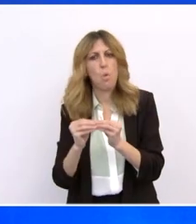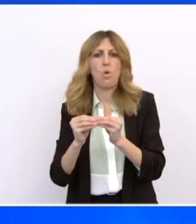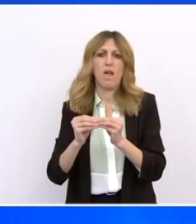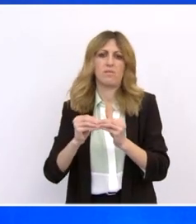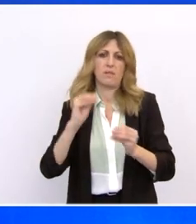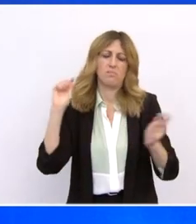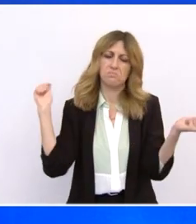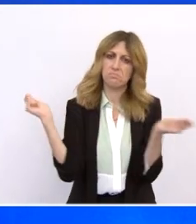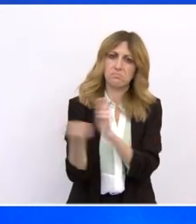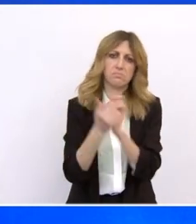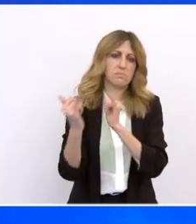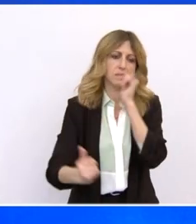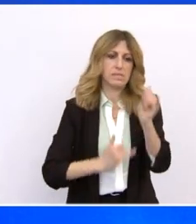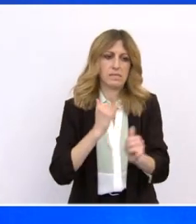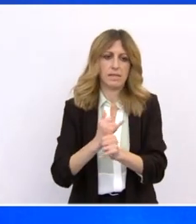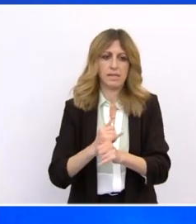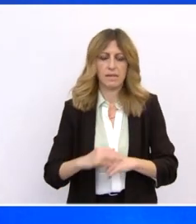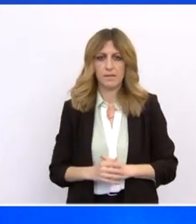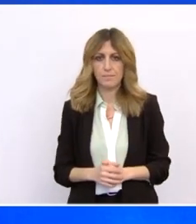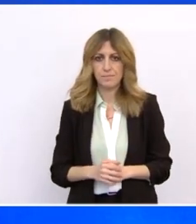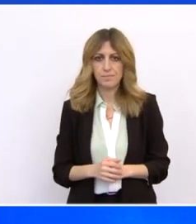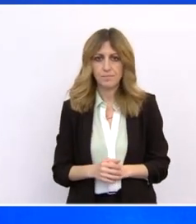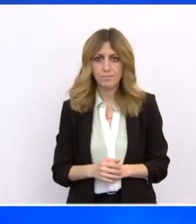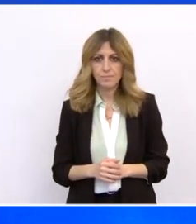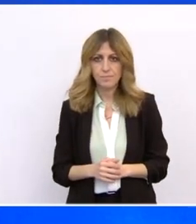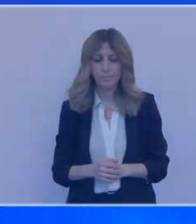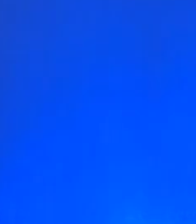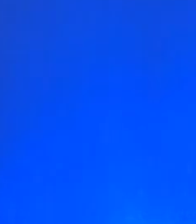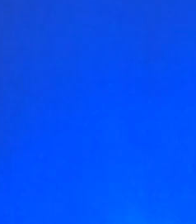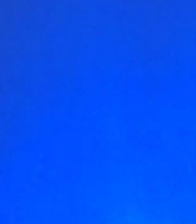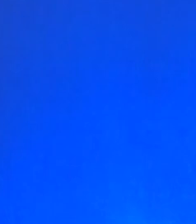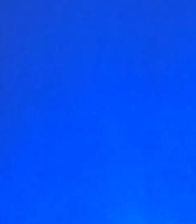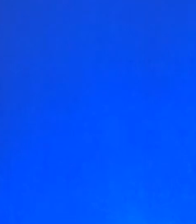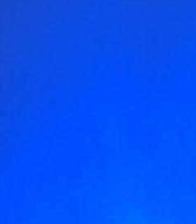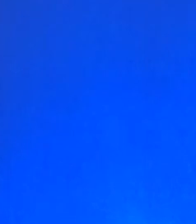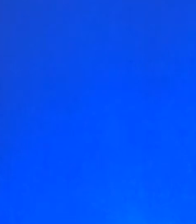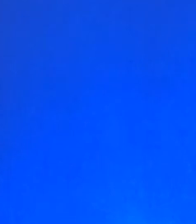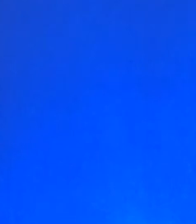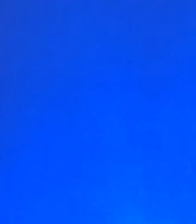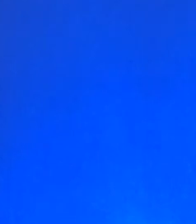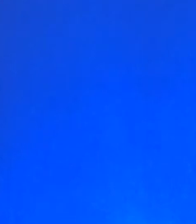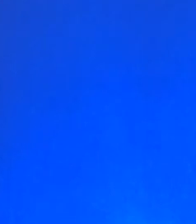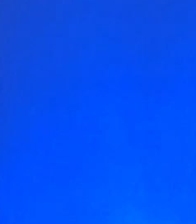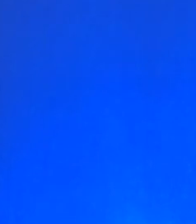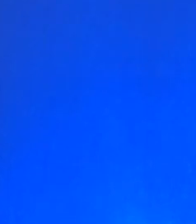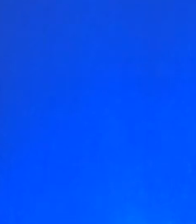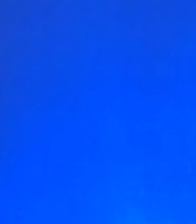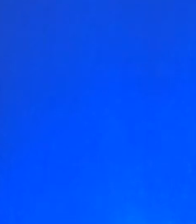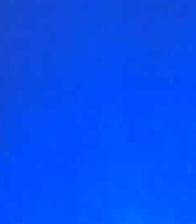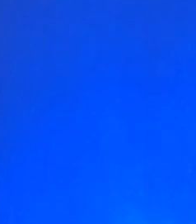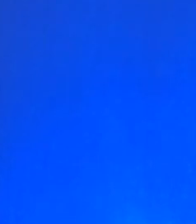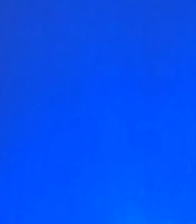διαλειτουργικότητας των συστημάτων και επιμέρους μητρών και εφαρμογών μεταξύ φορέων του δημοσίου για να έχουμε